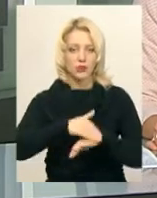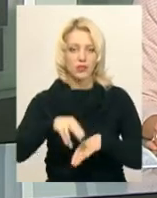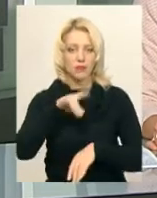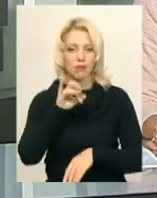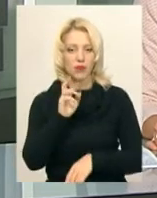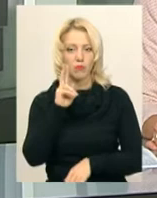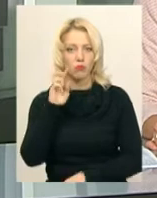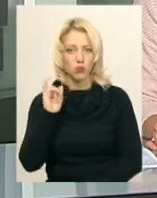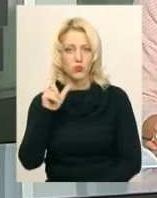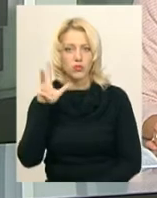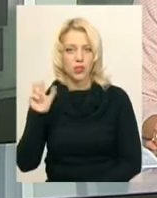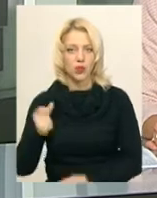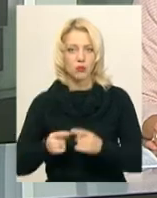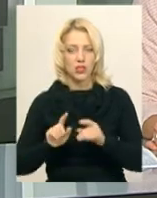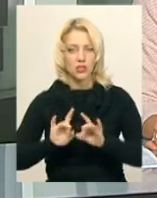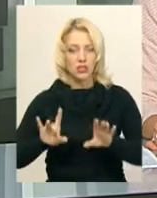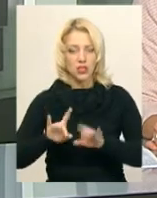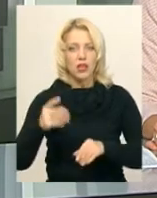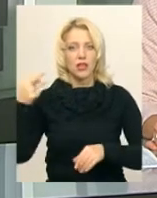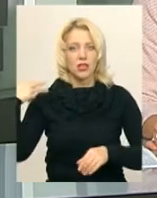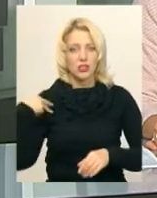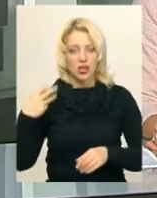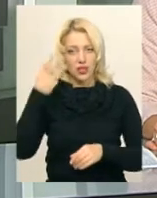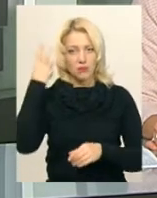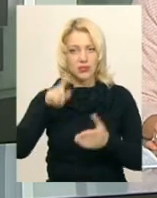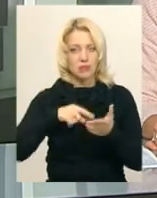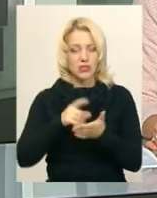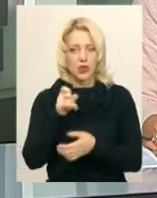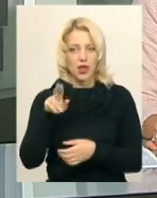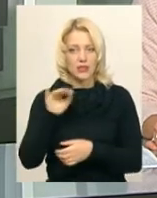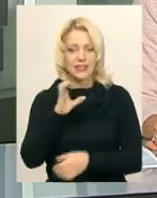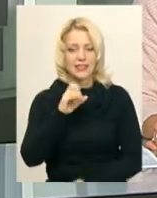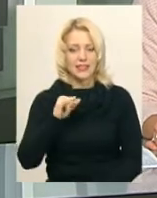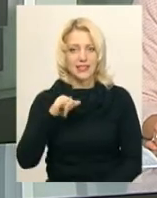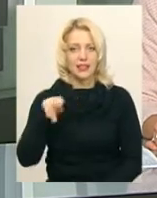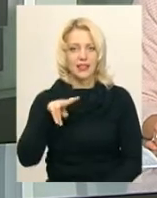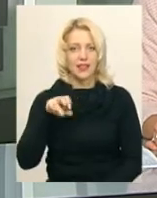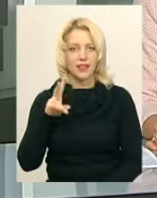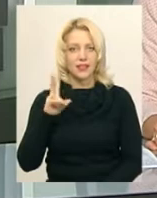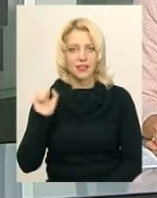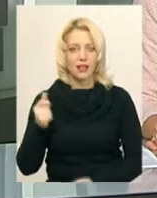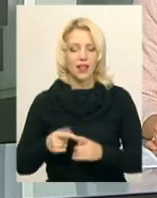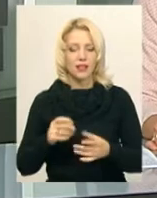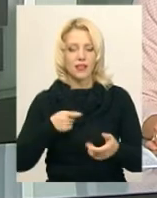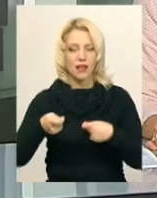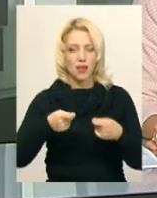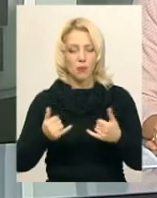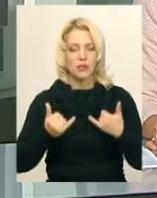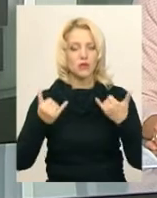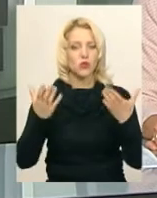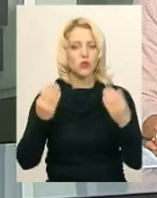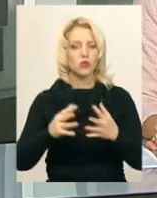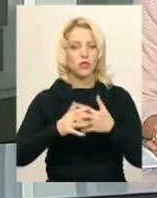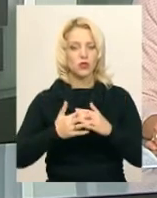Про це розповіла начальник управління торгівлі Хмельницької міської ради Руслана Сідлецька. За її словами, на ярмарок, присвячений Дню сільського